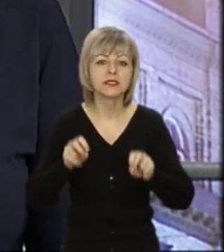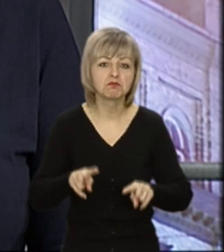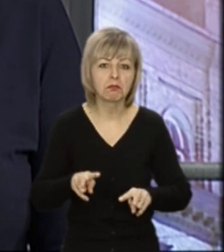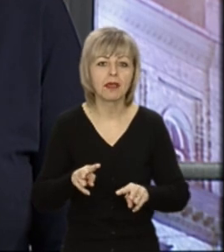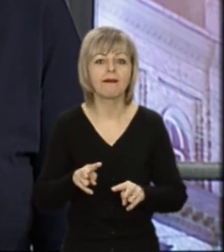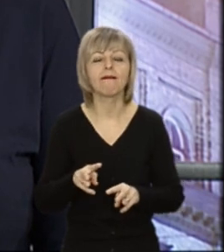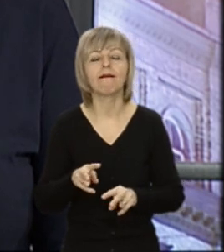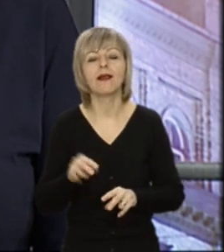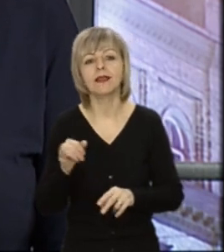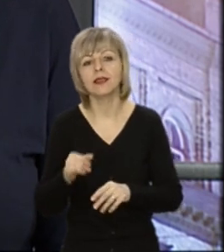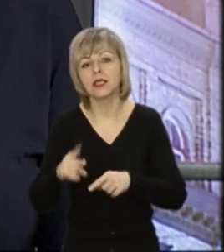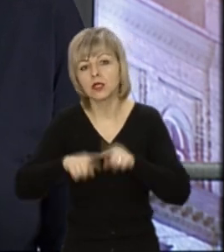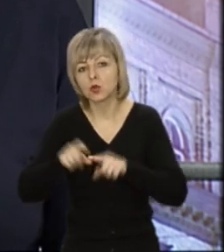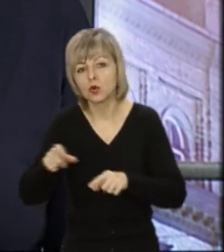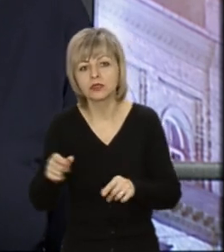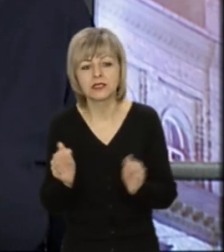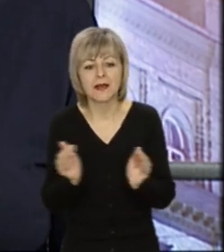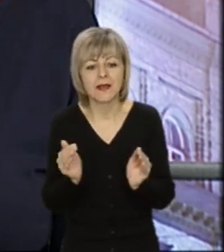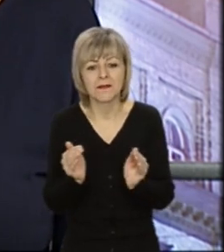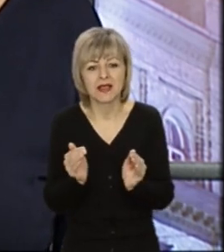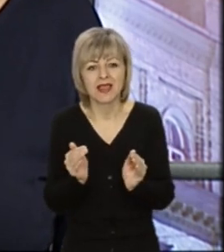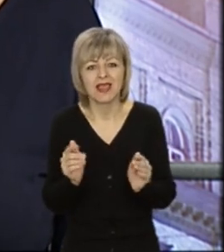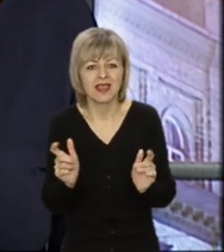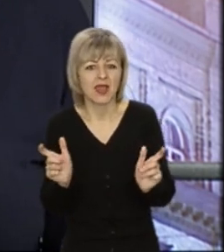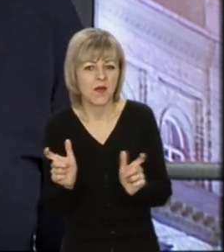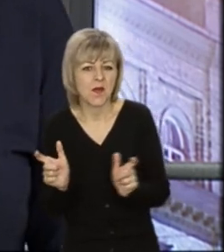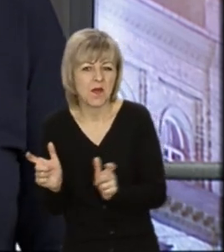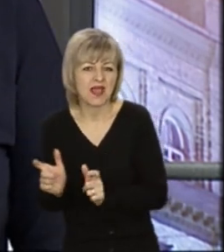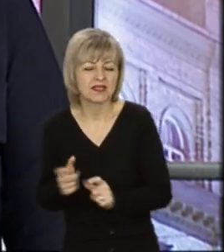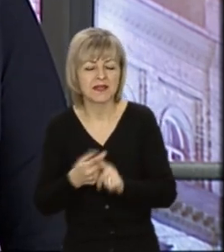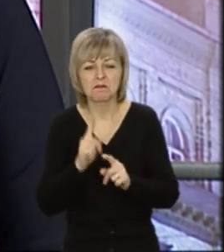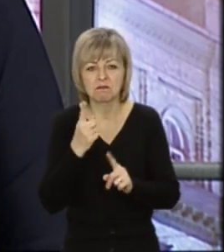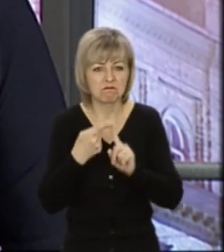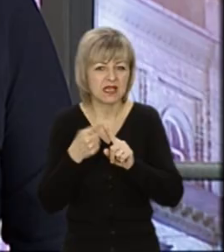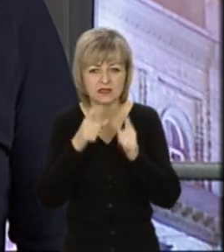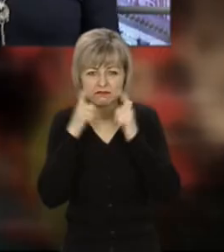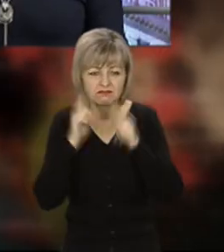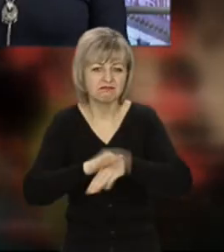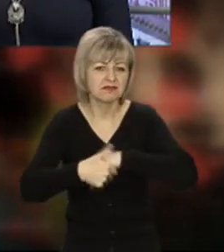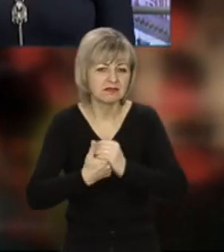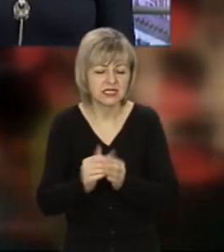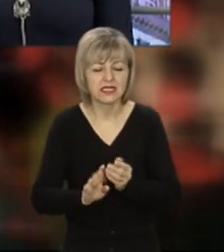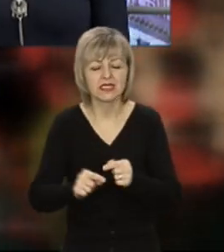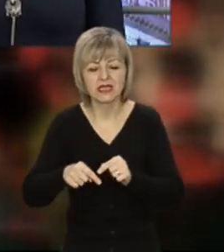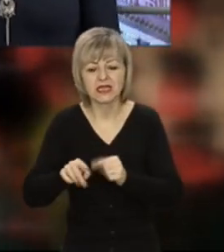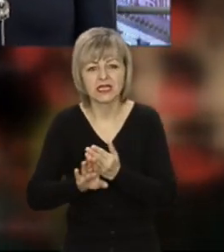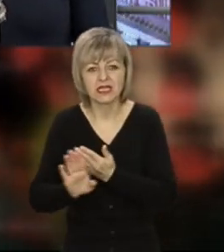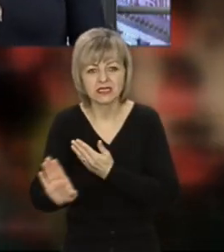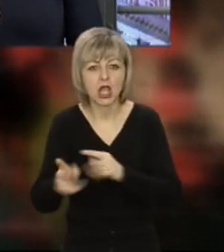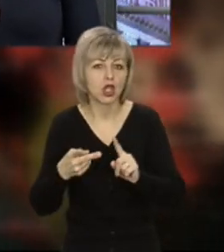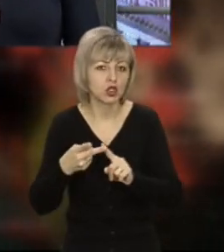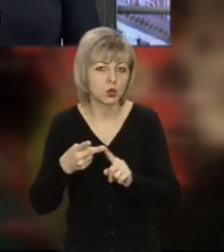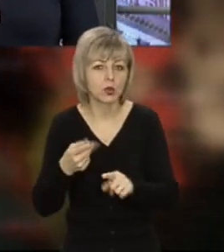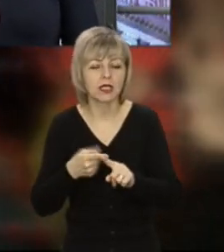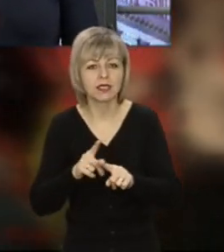ближніх, від такого маленького до тим, як карантинних обмежень, в першу чергу, це носіння масок, миття рук, дистанція. І в другу чергу,